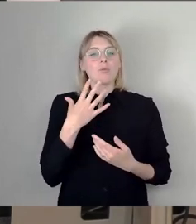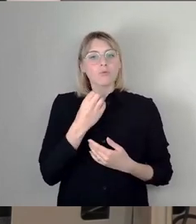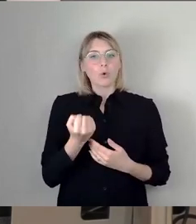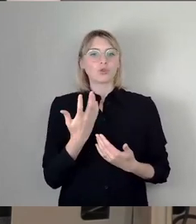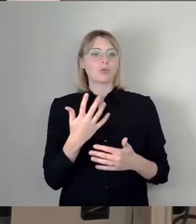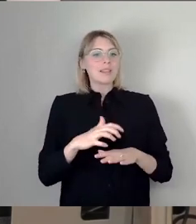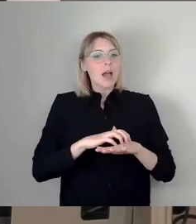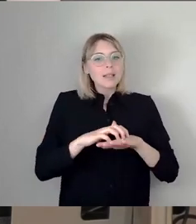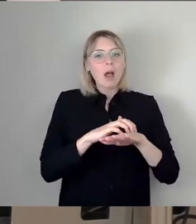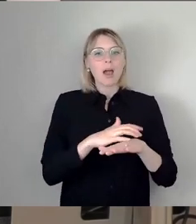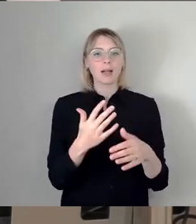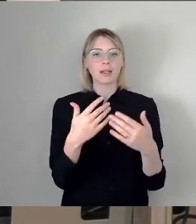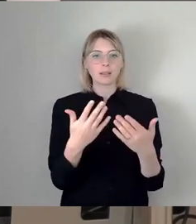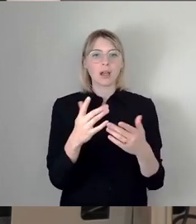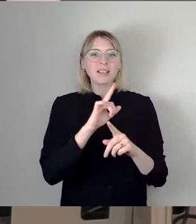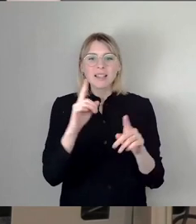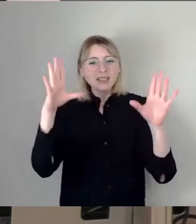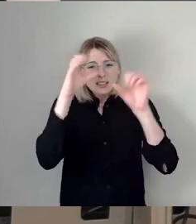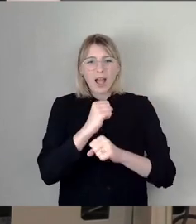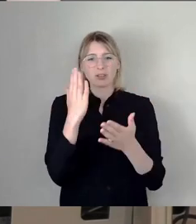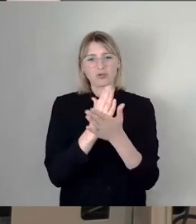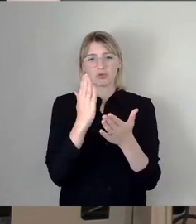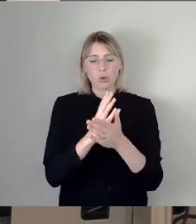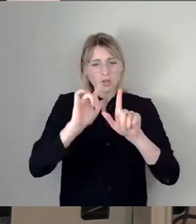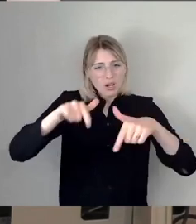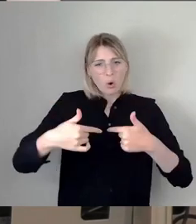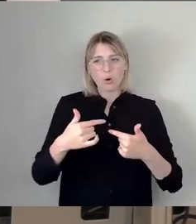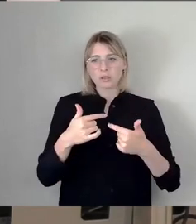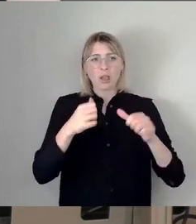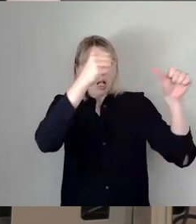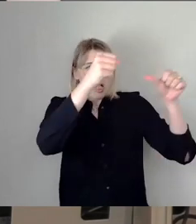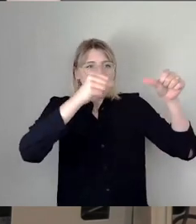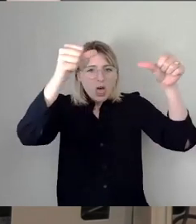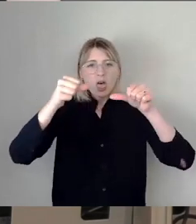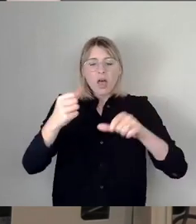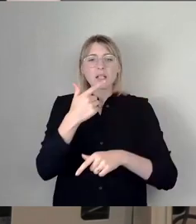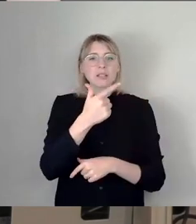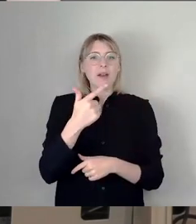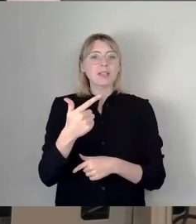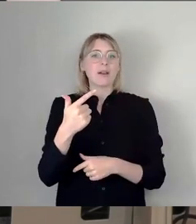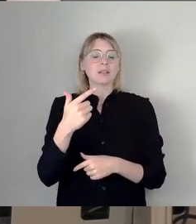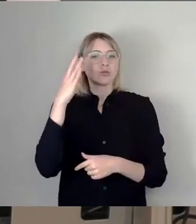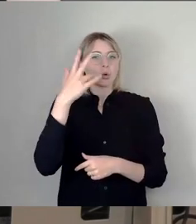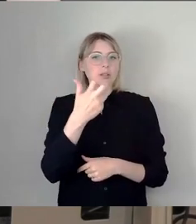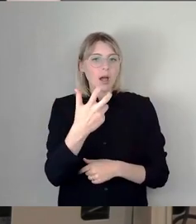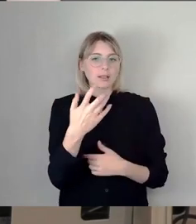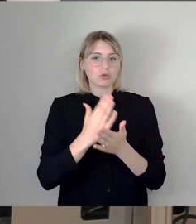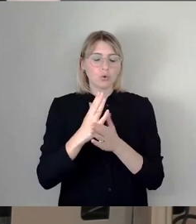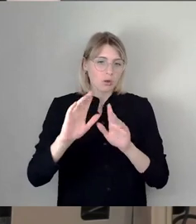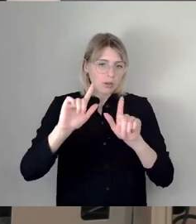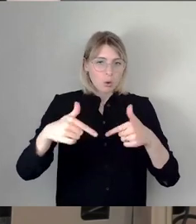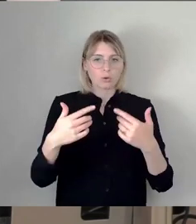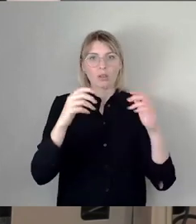nicht schon in der Nacht loszugehen. Genau das, was hier auch vorgetragen wurde. 22.30 Uhr. Und wenn Sie mal ehrlich sind, viele von uns